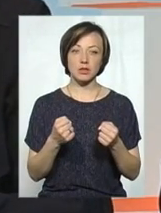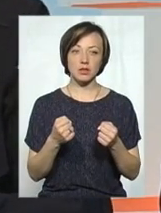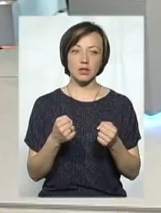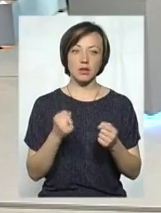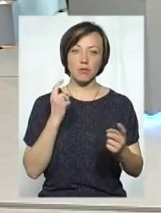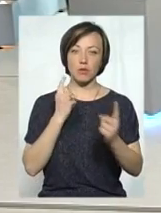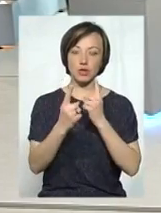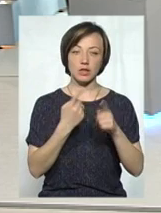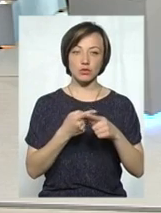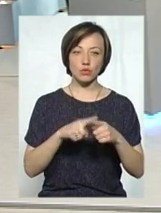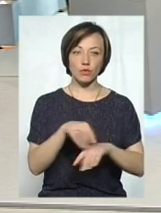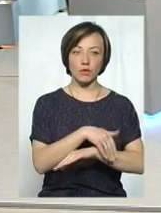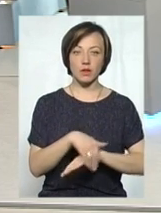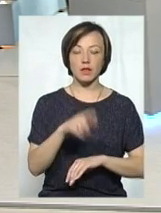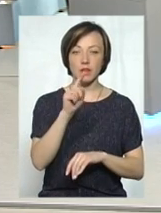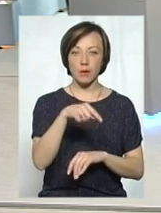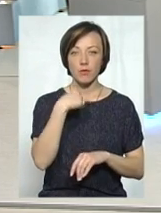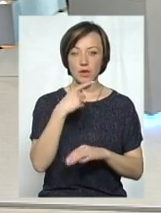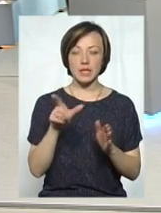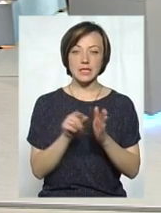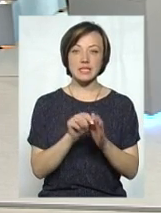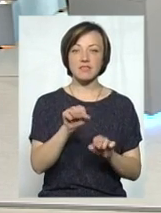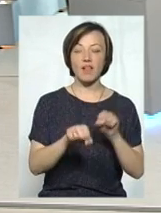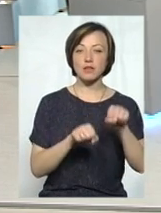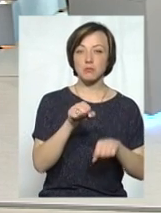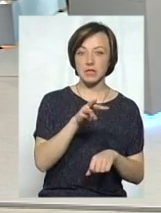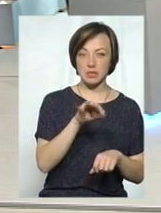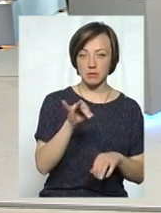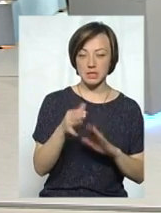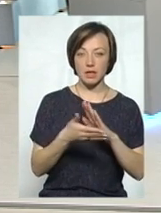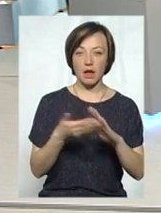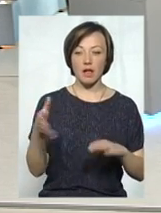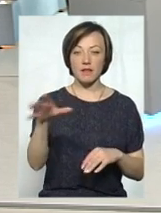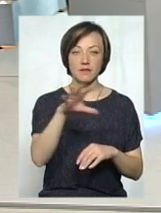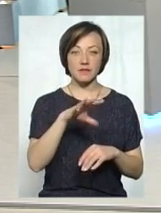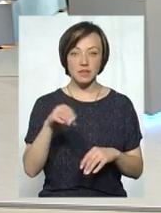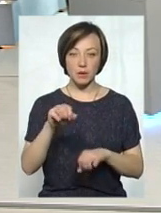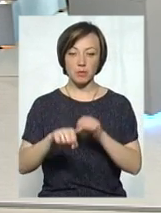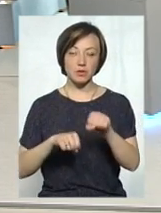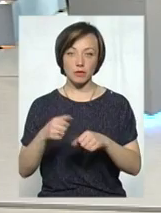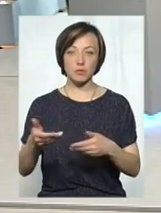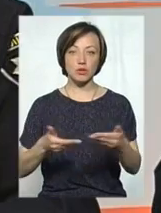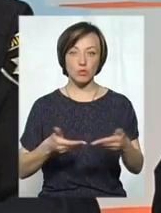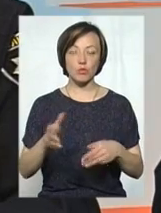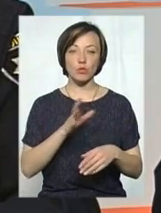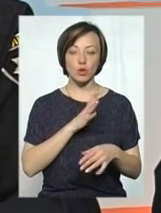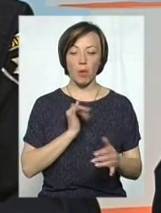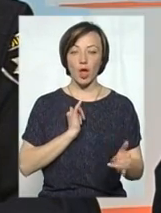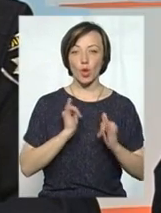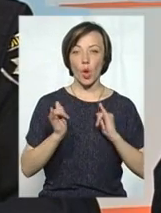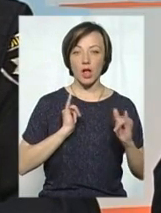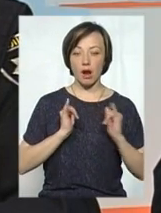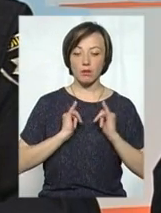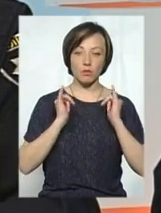цю вулицю, тому ми там говорили вже з велосипедистами. І ми закликали усіх велосипедистів, пішоходів, все ж таки, бути толерантними,